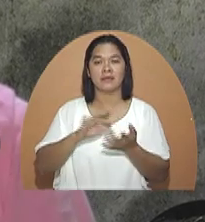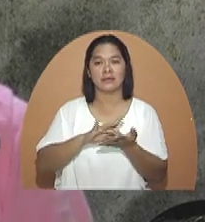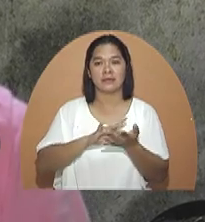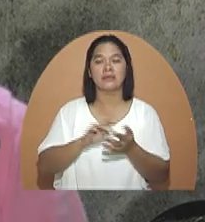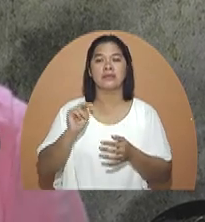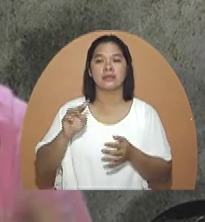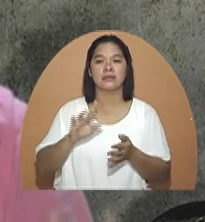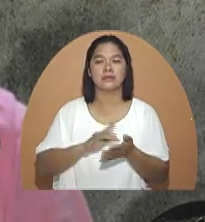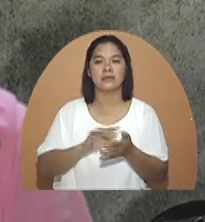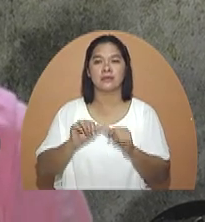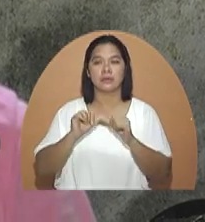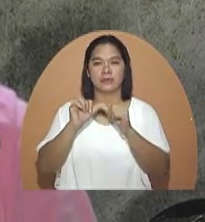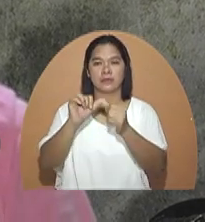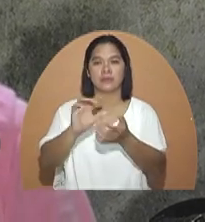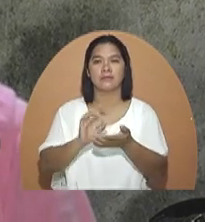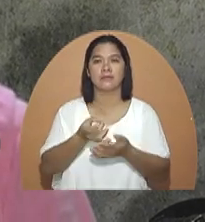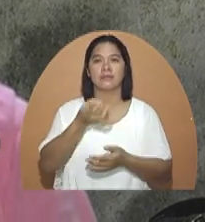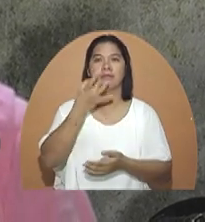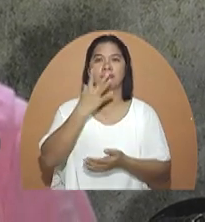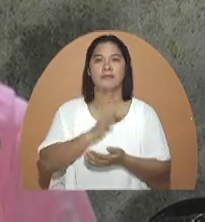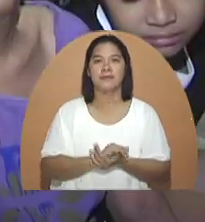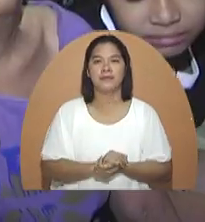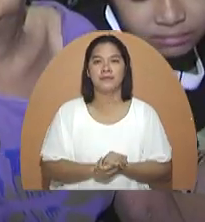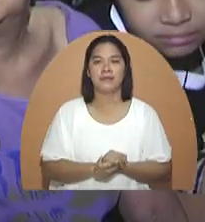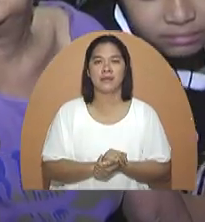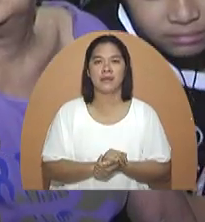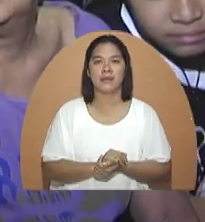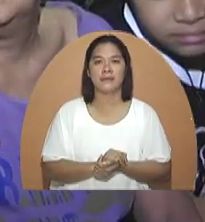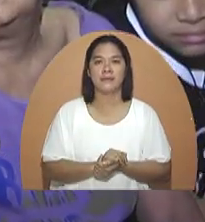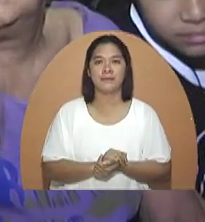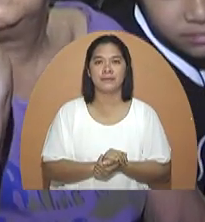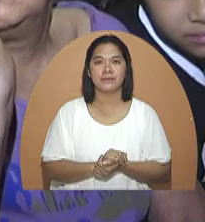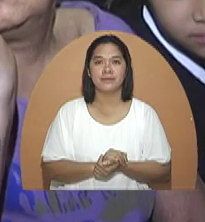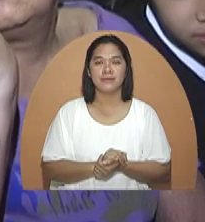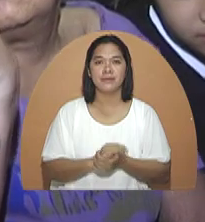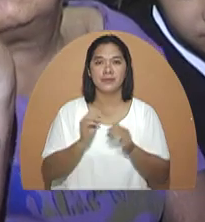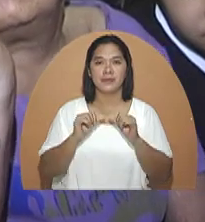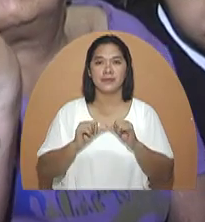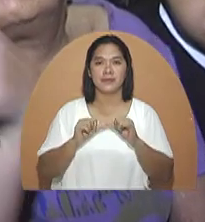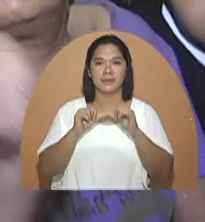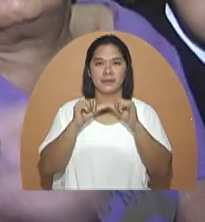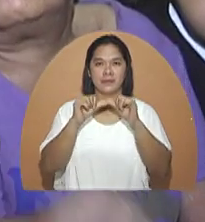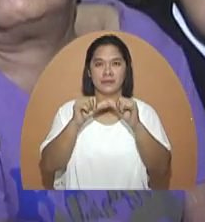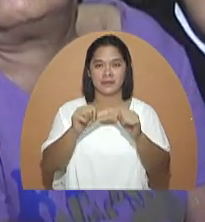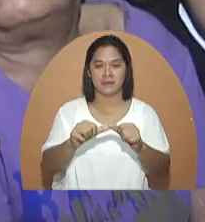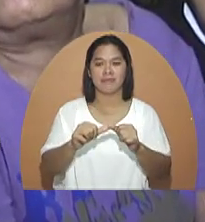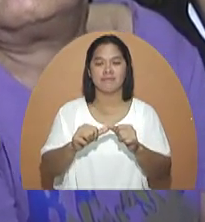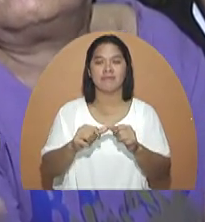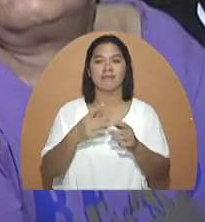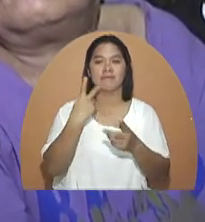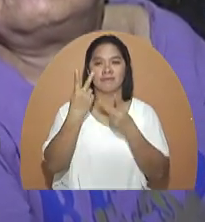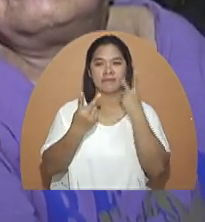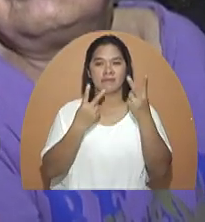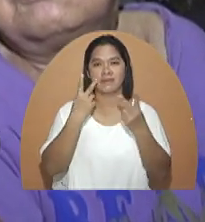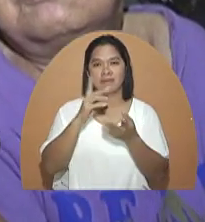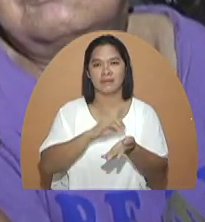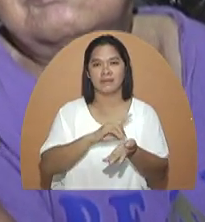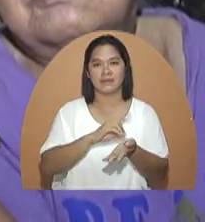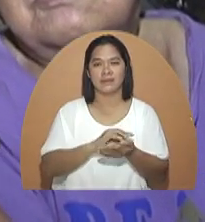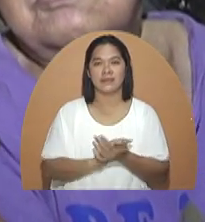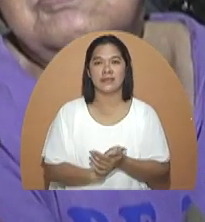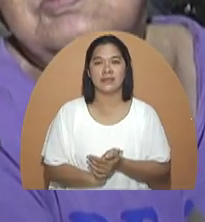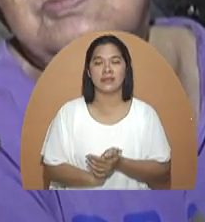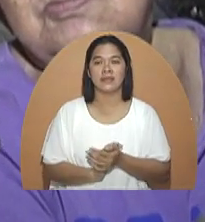gamot. Kailangan ko matuloy-tuloy pa rin pag-inom. Tapos patuloy pa rin pag palu-up-check-up sa doktor.